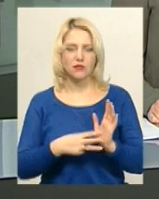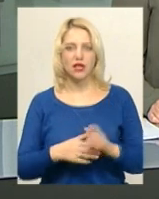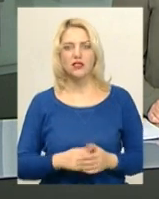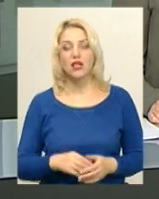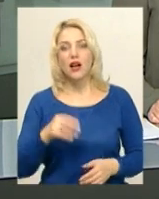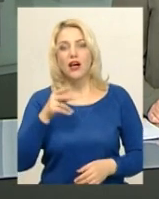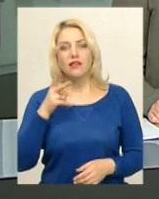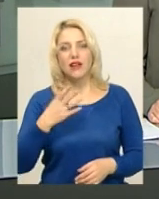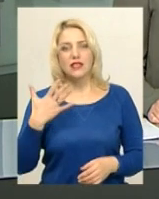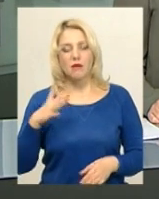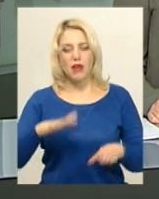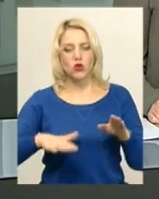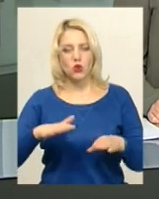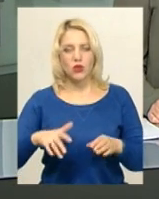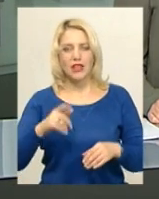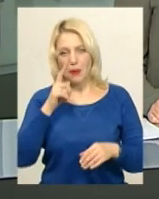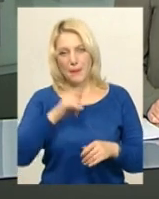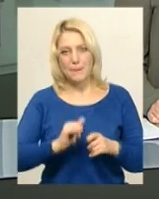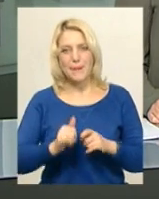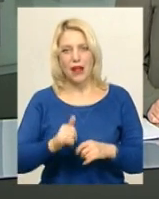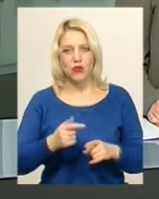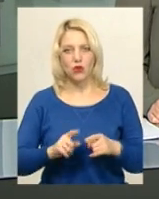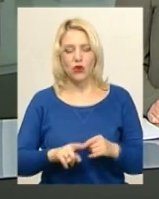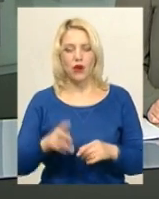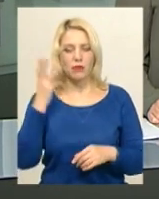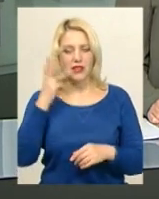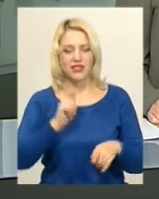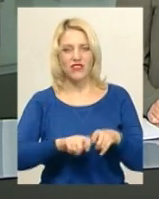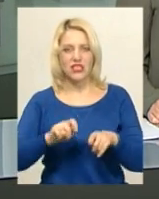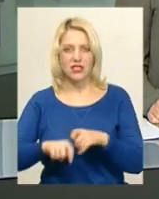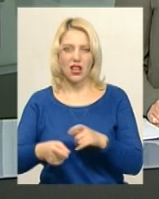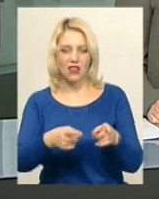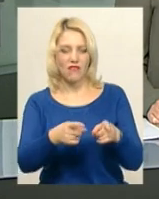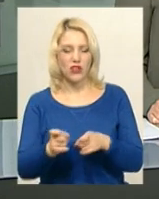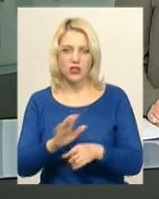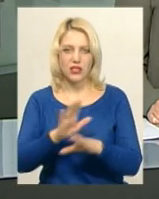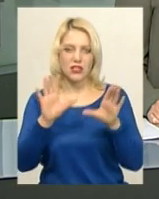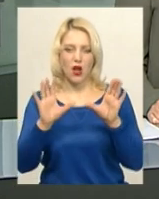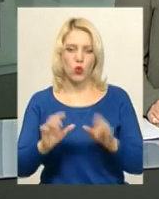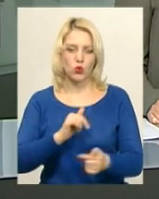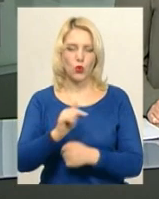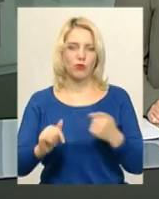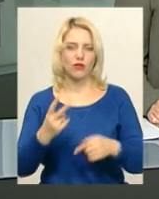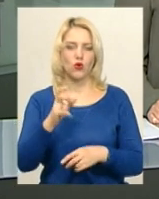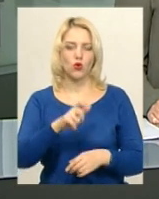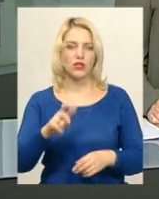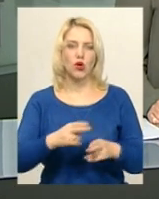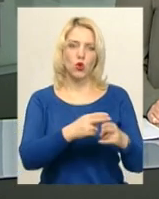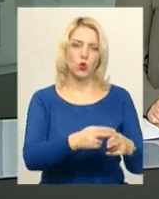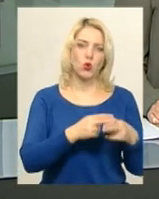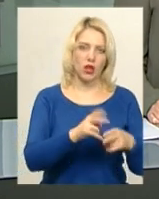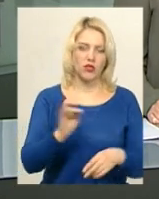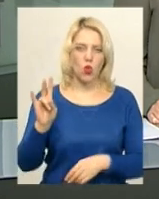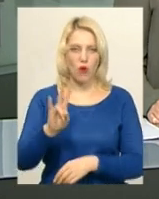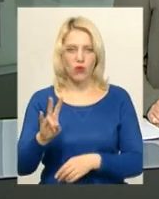25 тонн дизельного пального хмельницькі обласні фіскали вилучили з незаконного обігу у двох осіб – з Дунаєвець та Нової